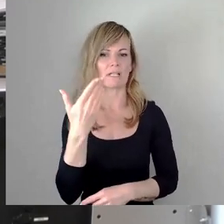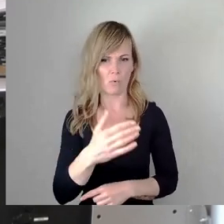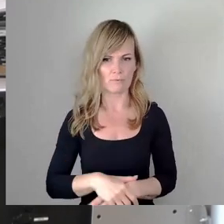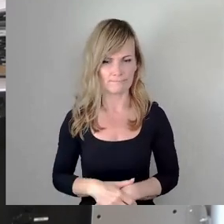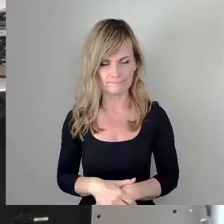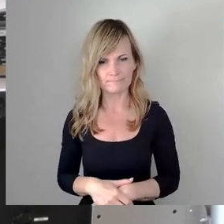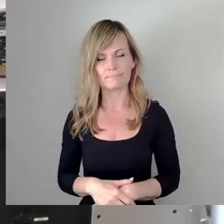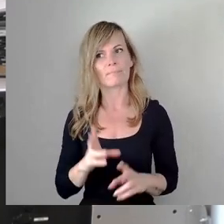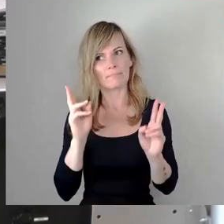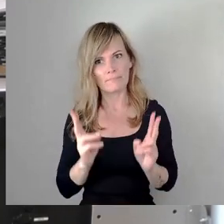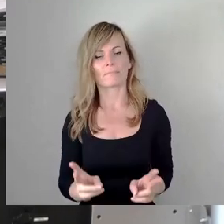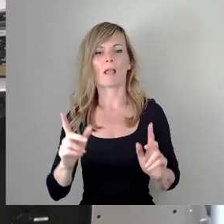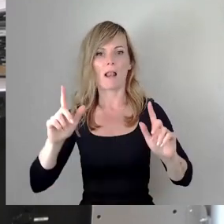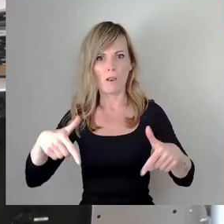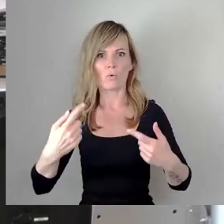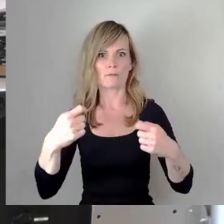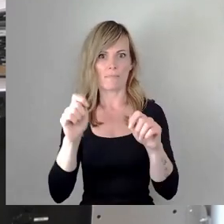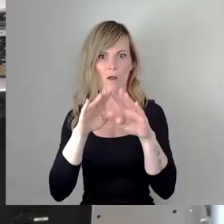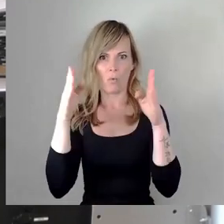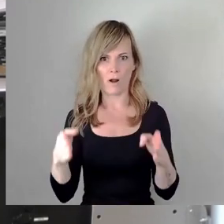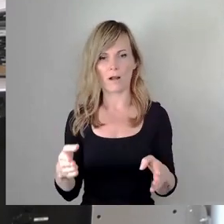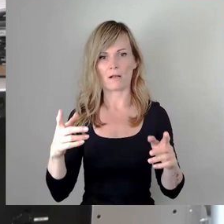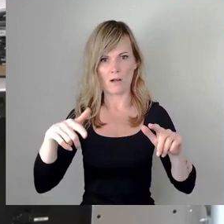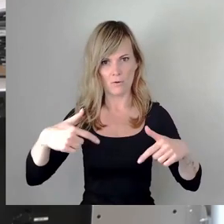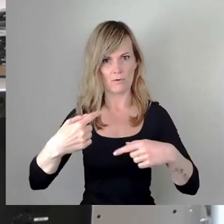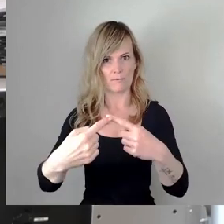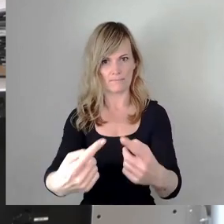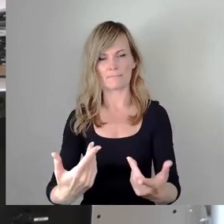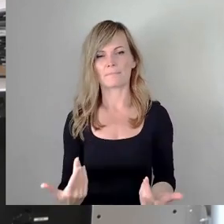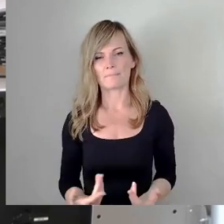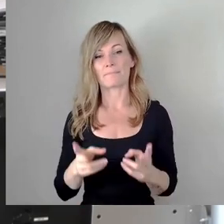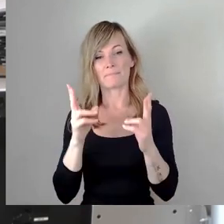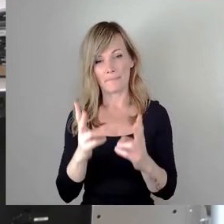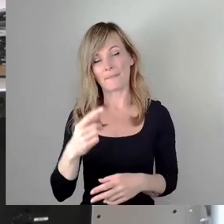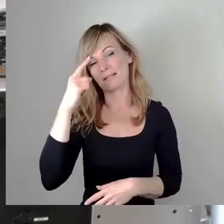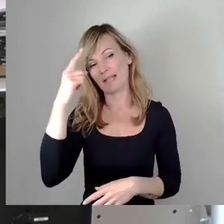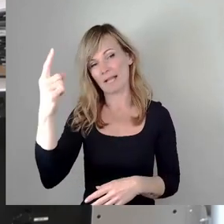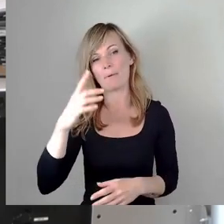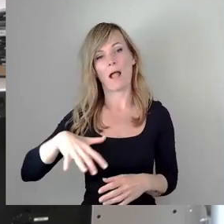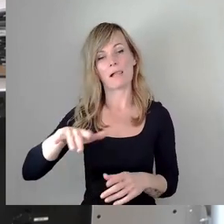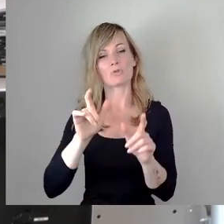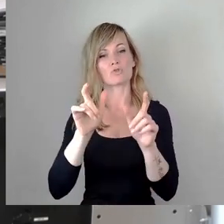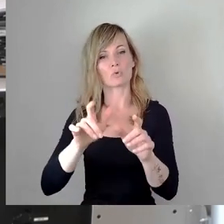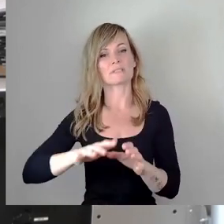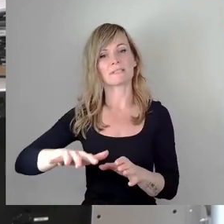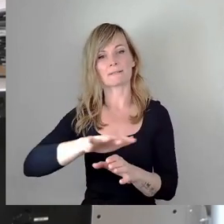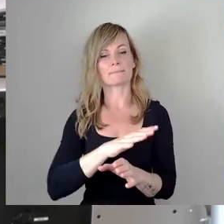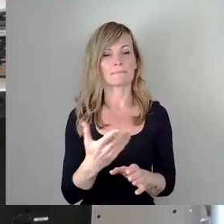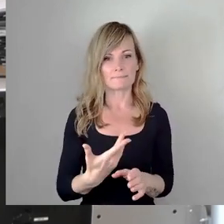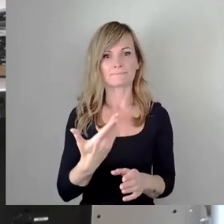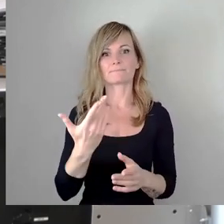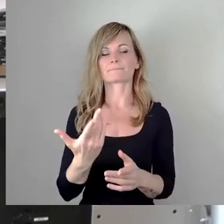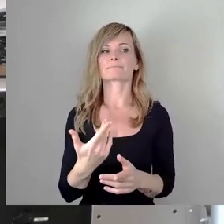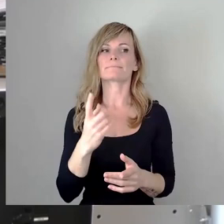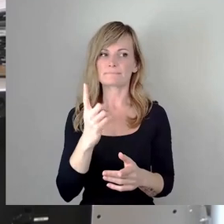Erst einmal zur Baukubatur, muss ich sagen, hat endlich mal die Stadt, weil wir dort eben ein Denkmalschutzgebiet haben, mal kein Flachdach geplant,